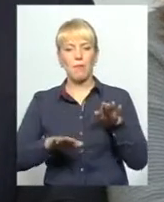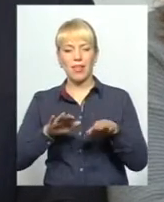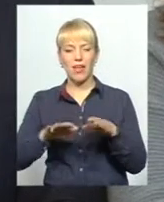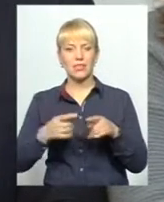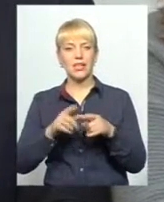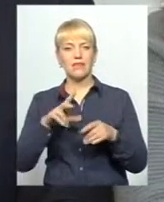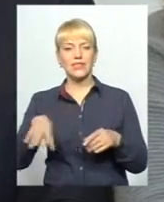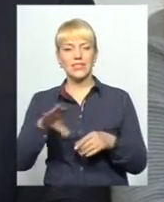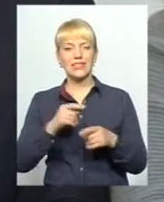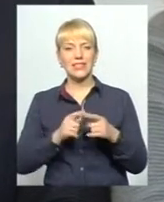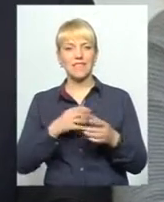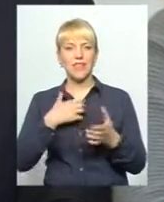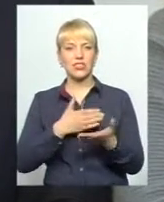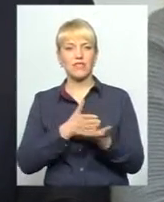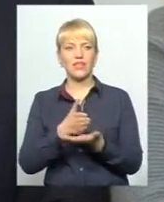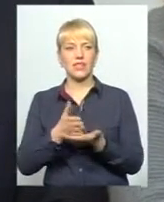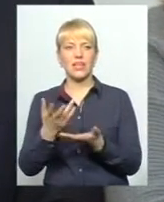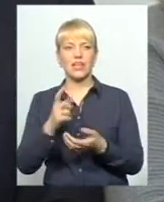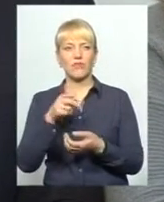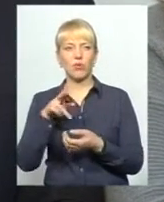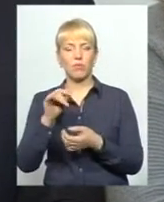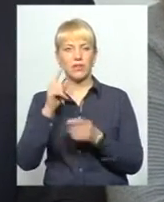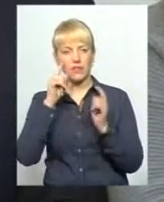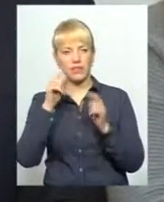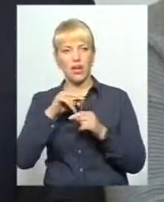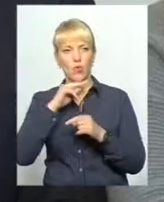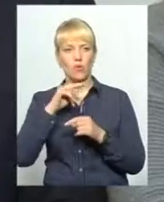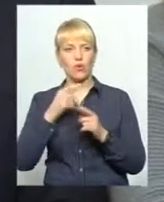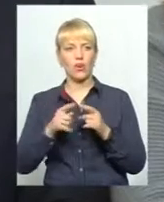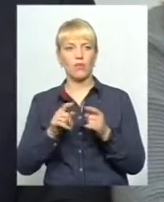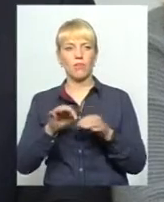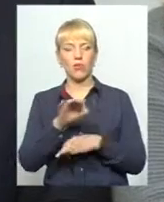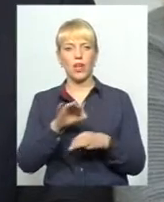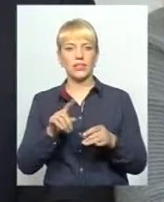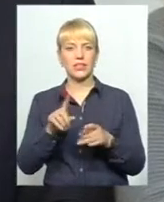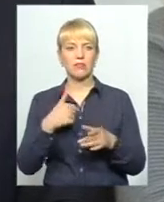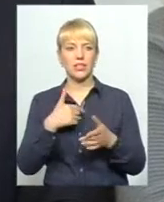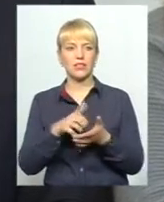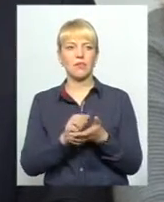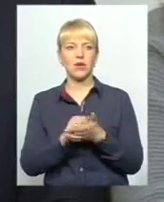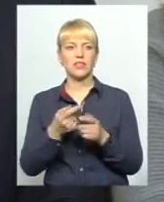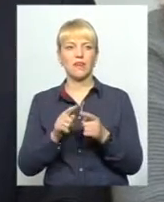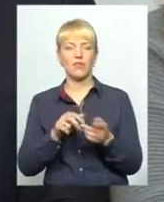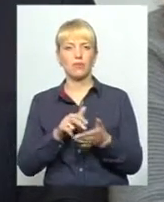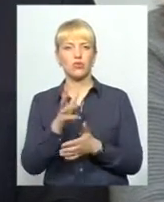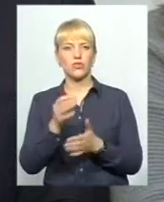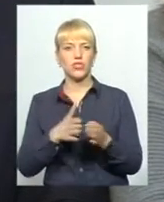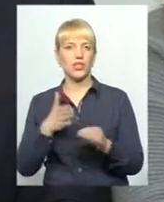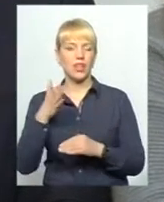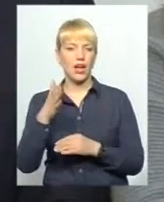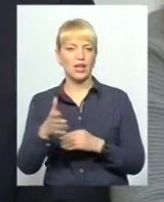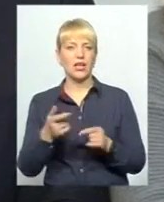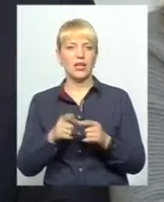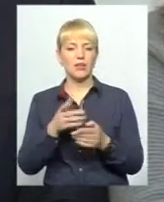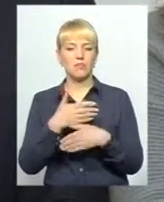аспекти, на які зараз Європа звертає найбільше уваги. Але проєкт, яким я займаюся, він пішов навіть далі. І ми не лише